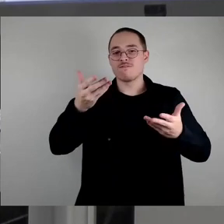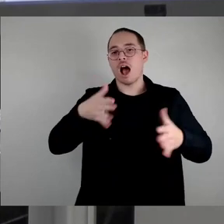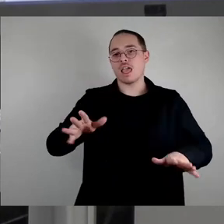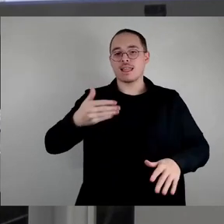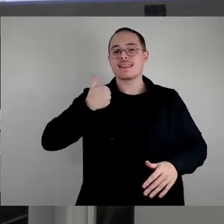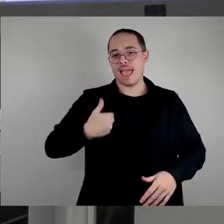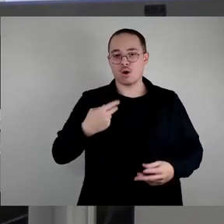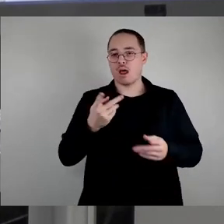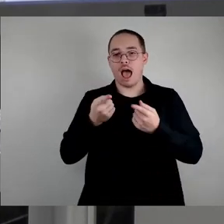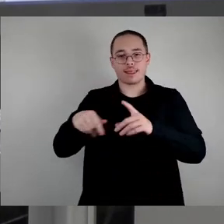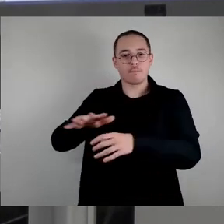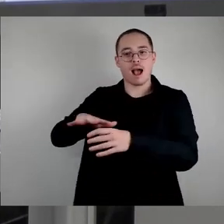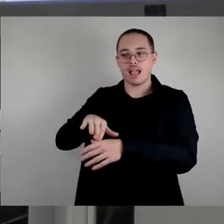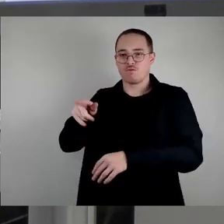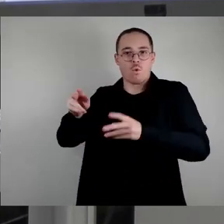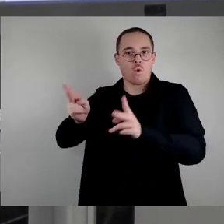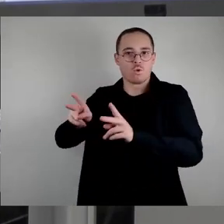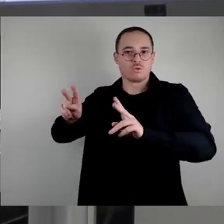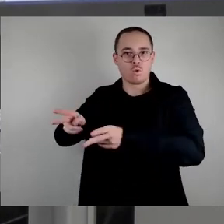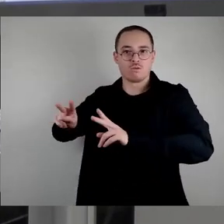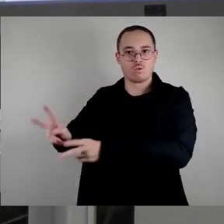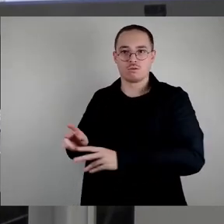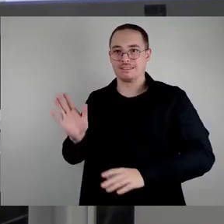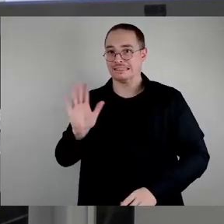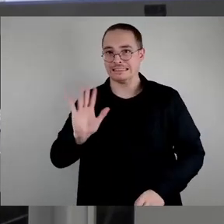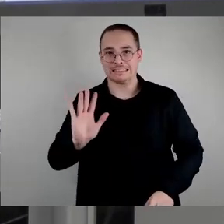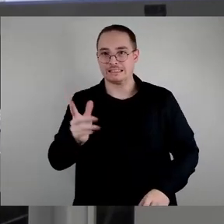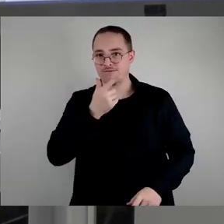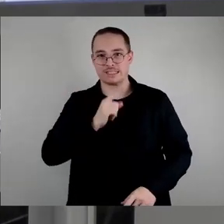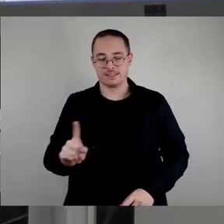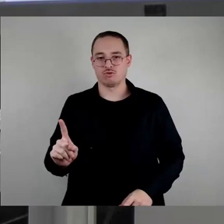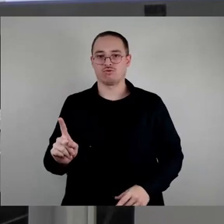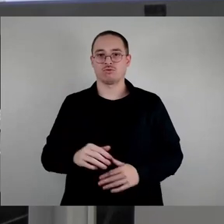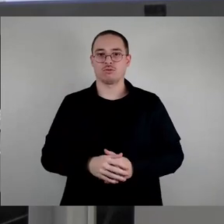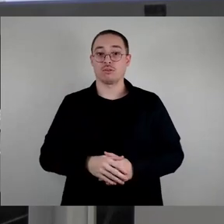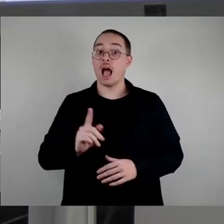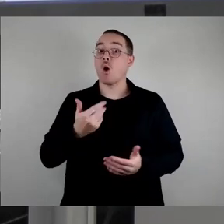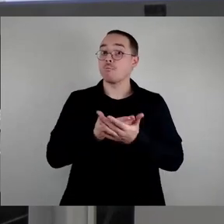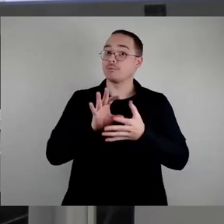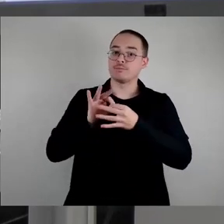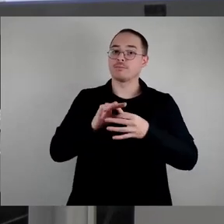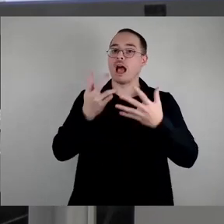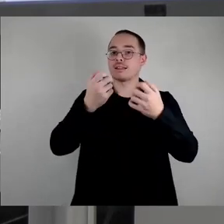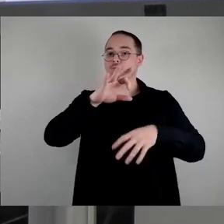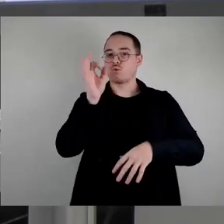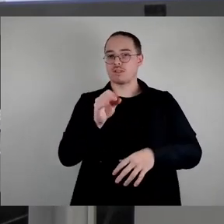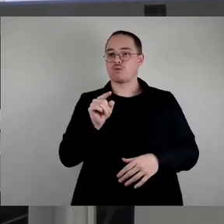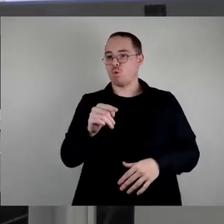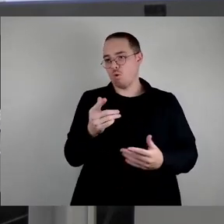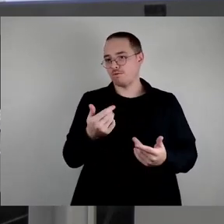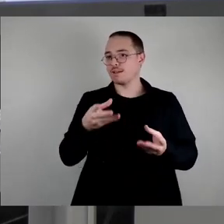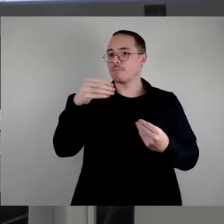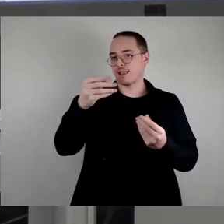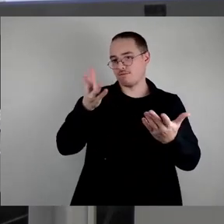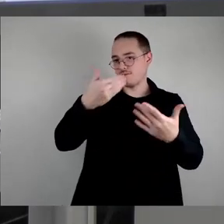Kürzung fallen. Das gilt eben auch mit 80 Prozent, die bei konsumtiven Mitteln freigegeben sind.